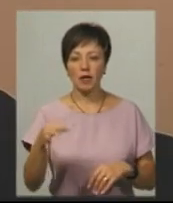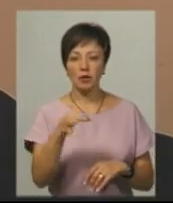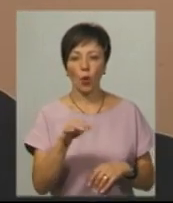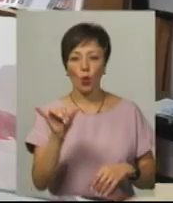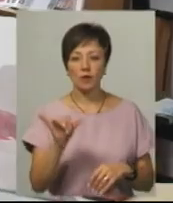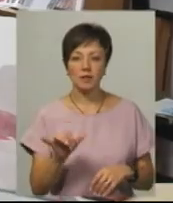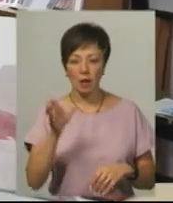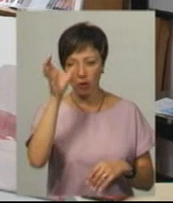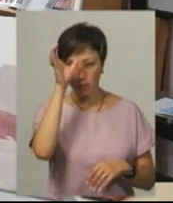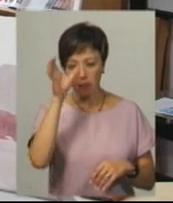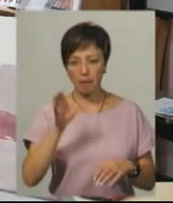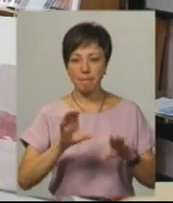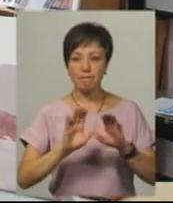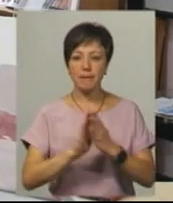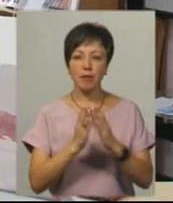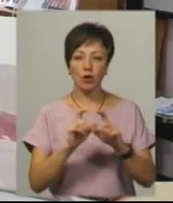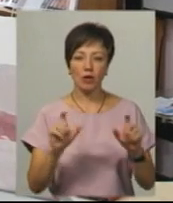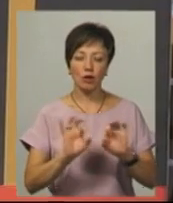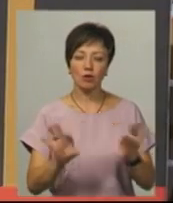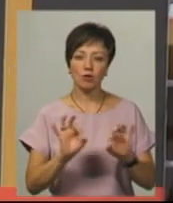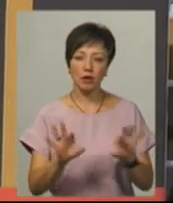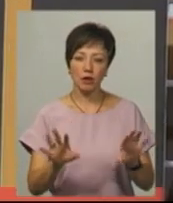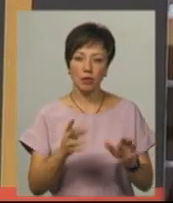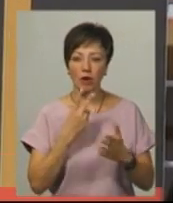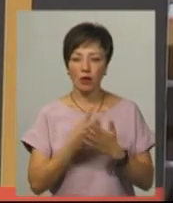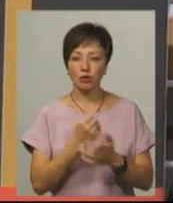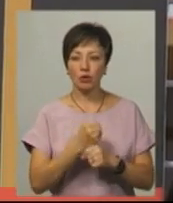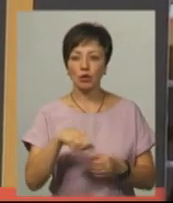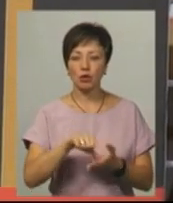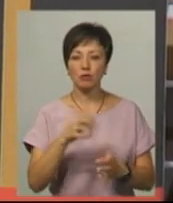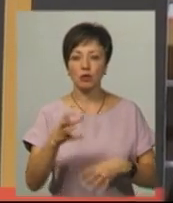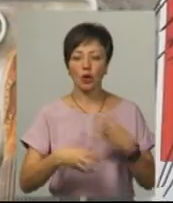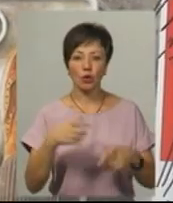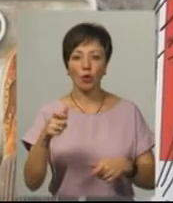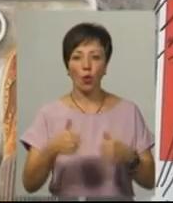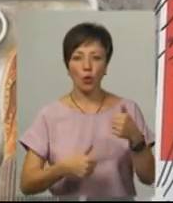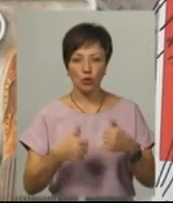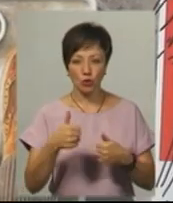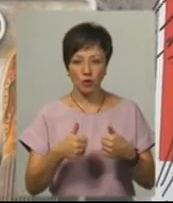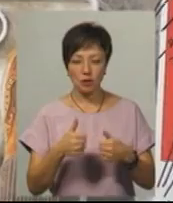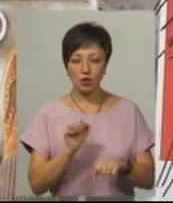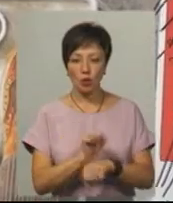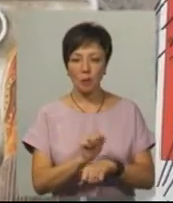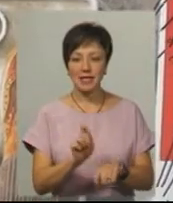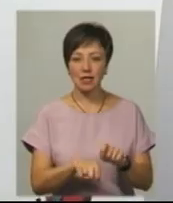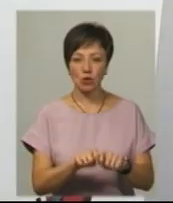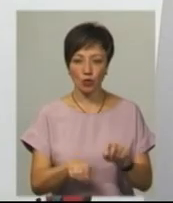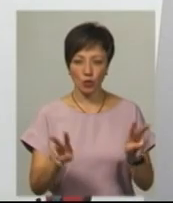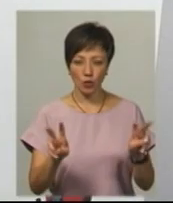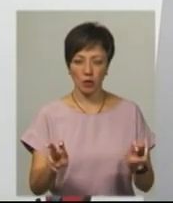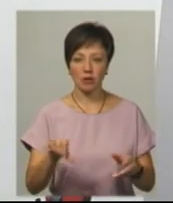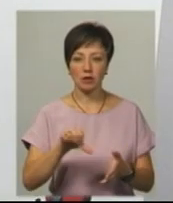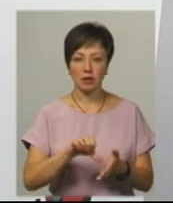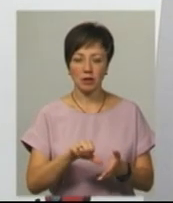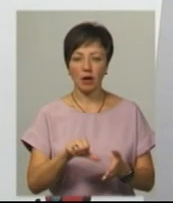універсальної наукової бібліотеки Валентина Шекенева розповіла, показували роботи учасників міжнародного конкурсу «Стоп-цензурі громадяни за вільні країни». У ньому